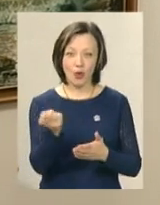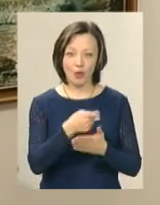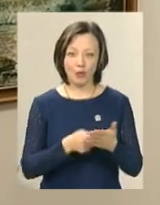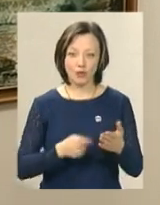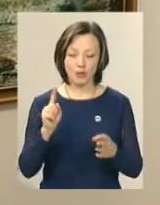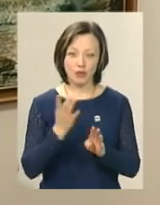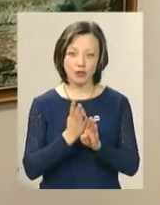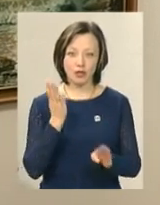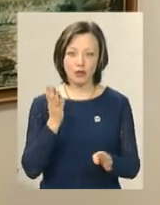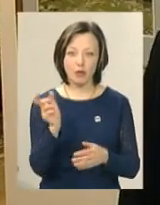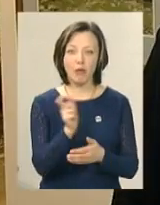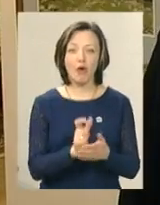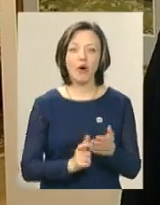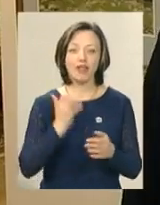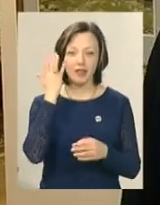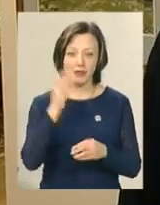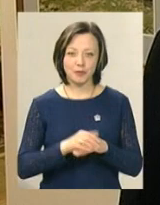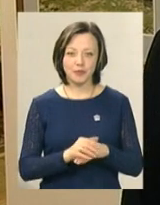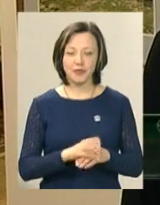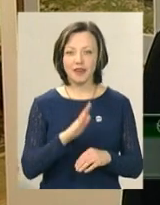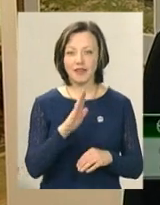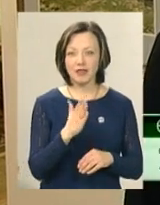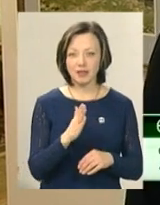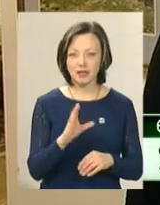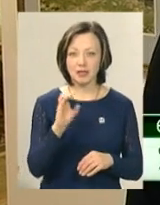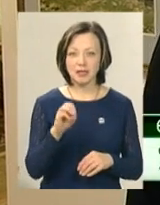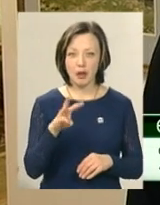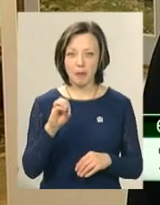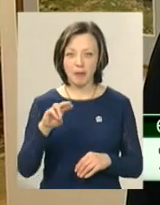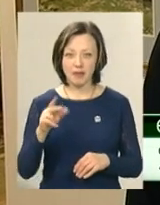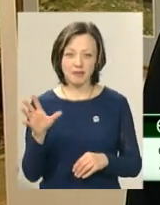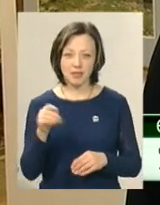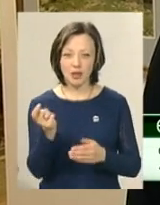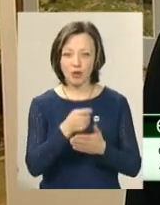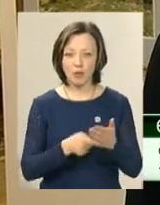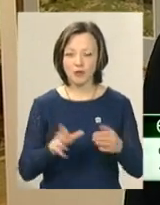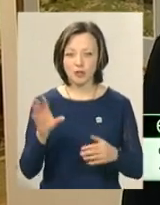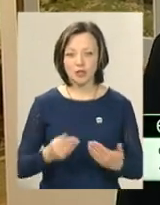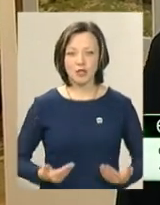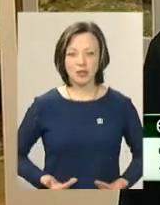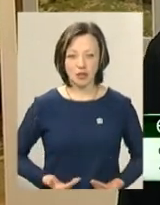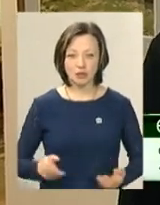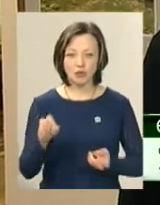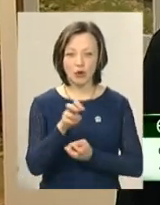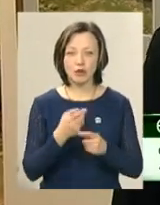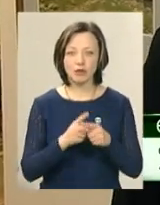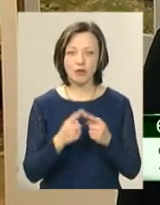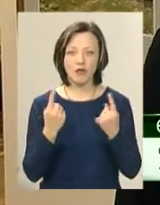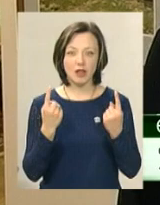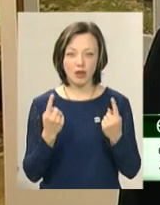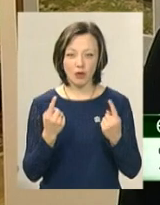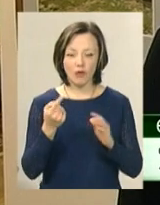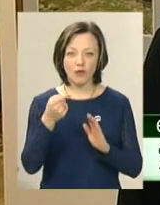в першу чергу, поетичні. Віктор Севиць у всіх своїх роботах, упродовж всього життя, власне, шукав оцю велику